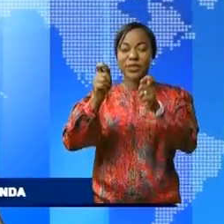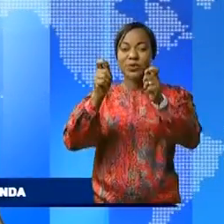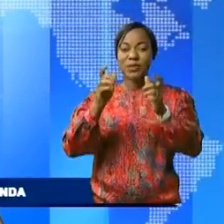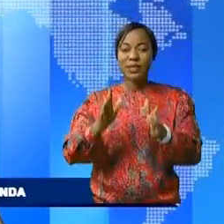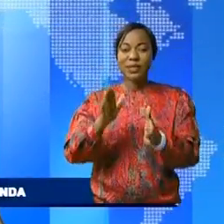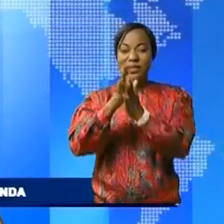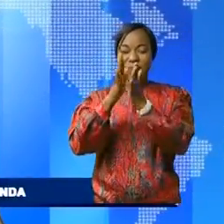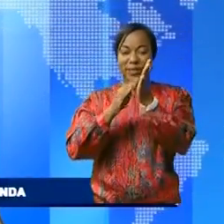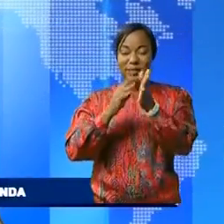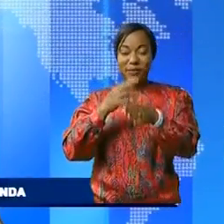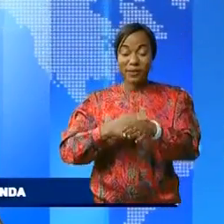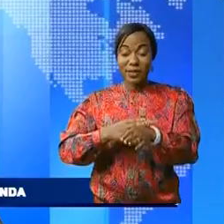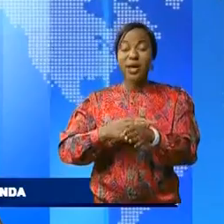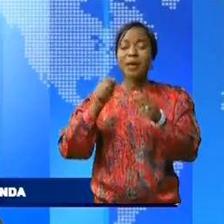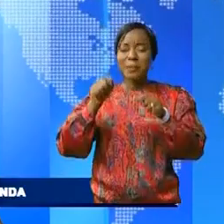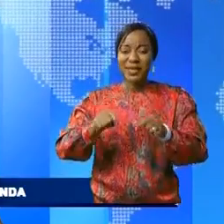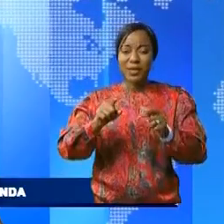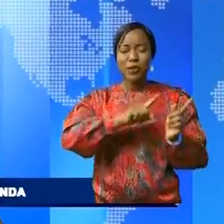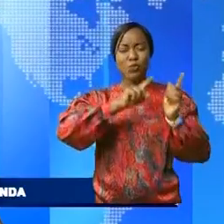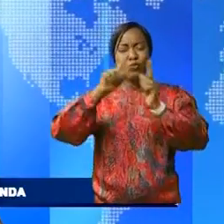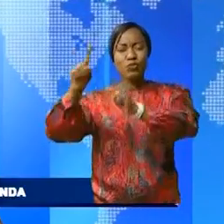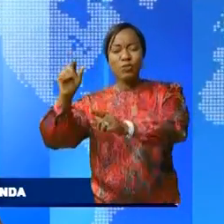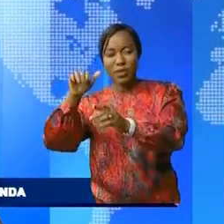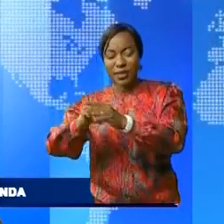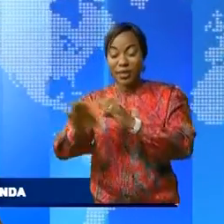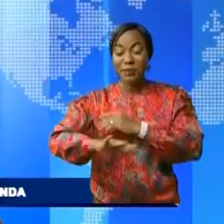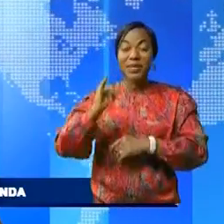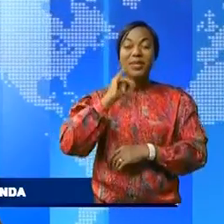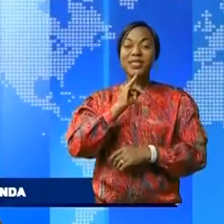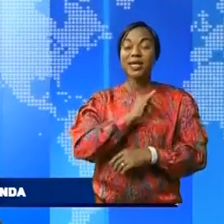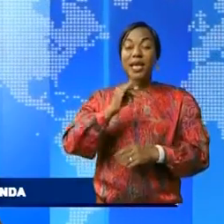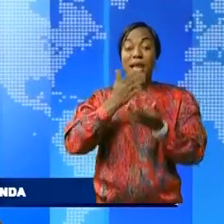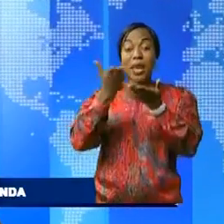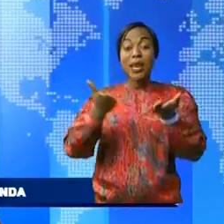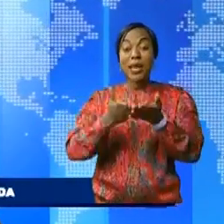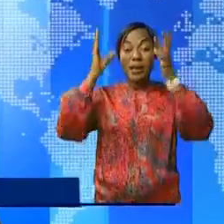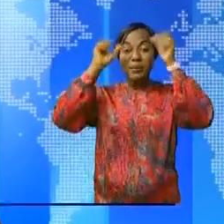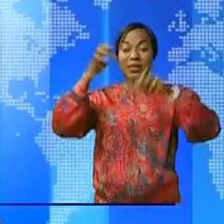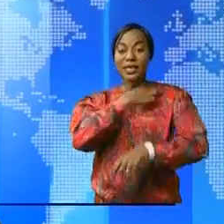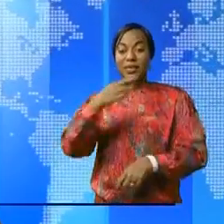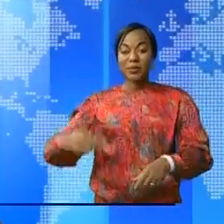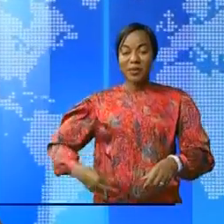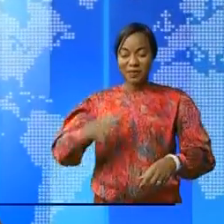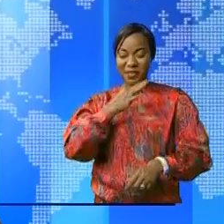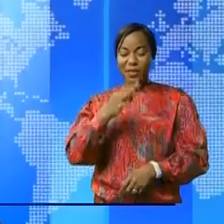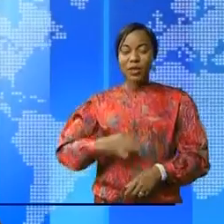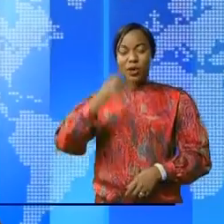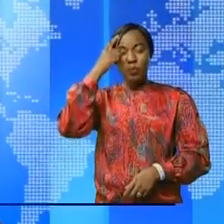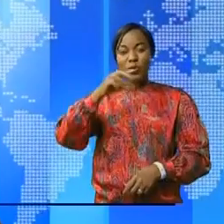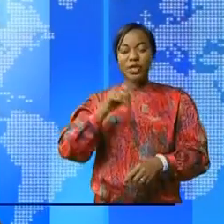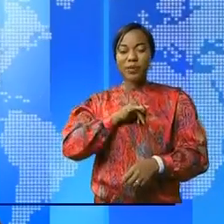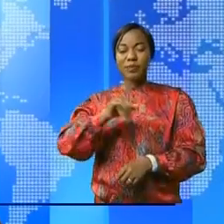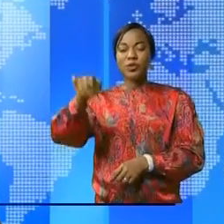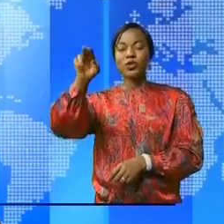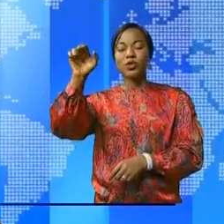des 19h. Direction Israël, où séjourne le président de la République, Félix Antoine Tshisekedi, pour une mission